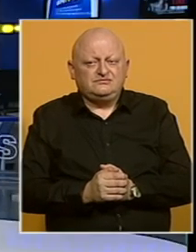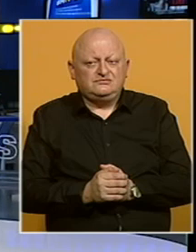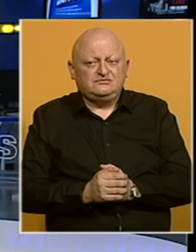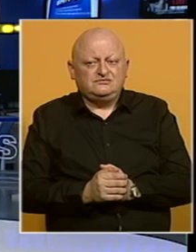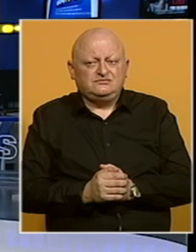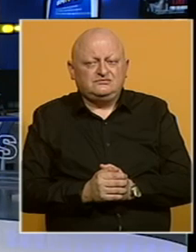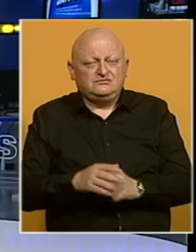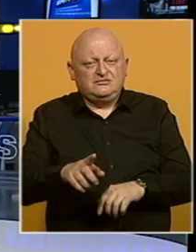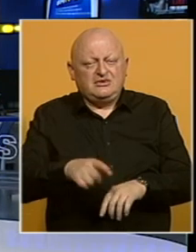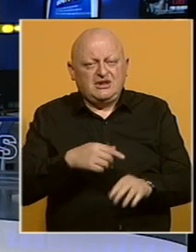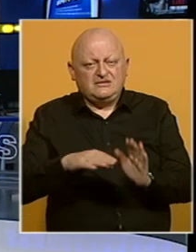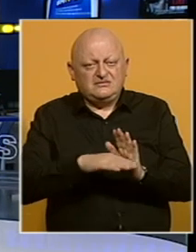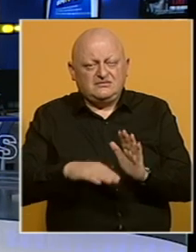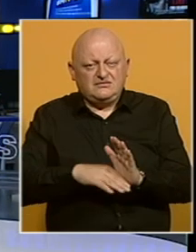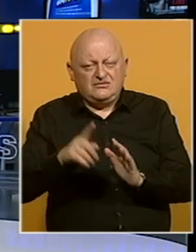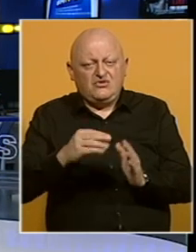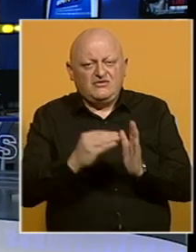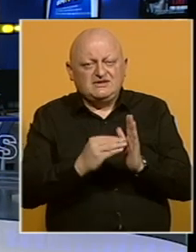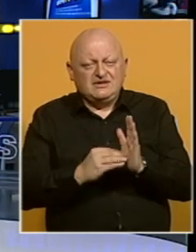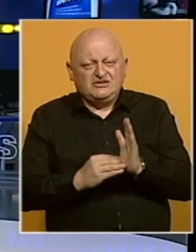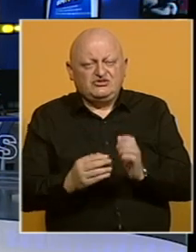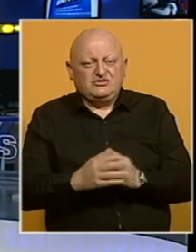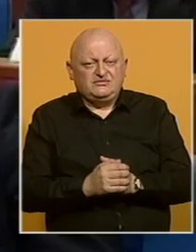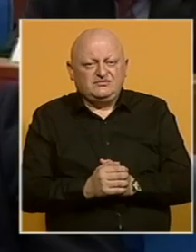U nastavku dnevnika i ovi sadržaj.